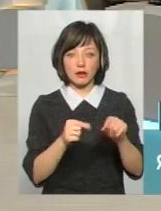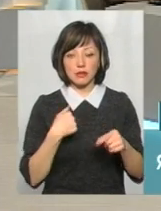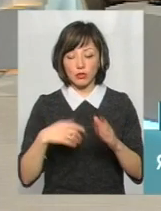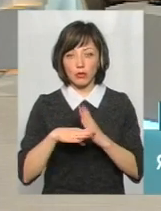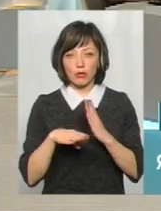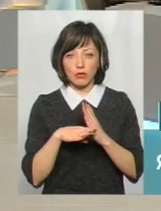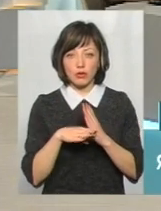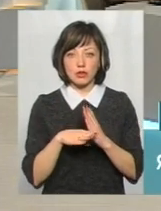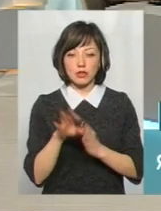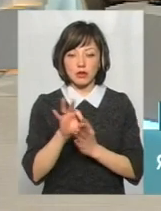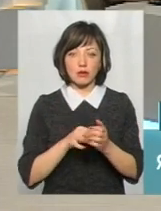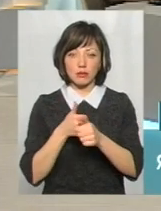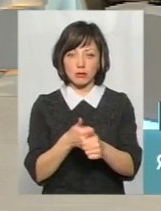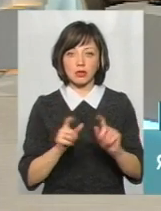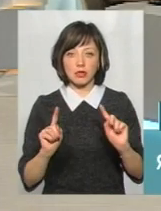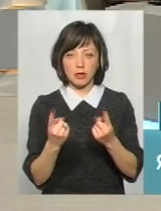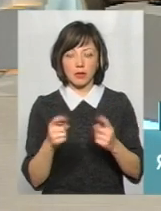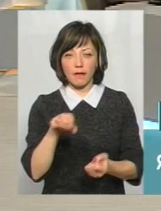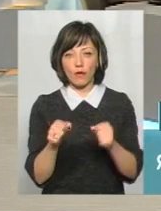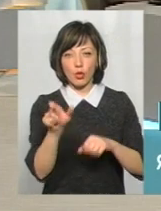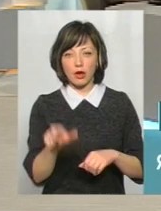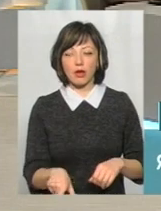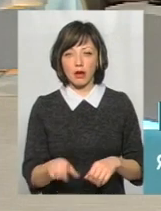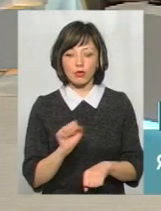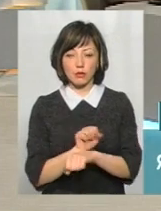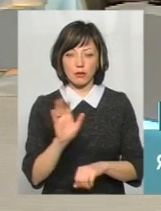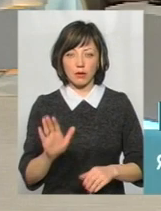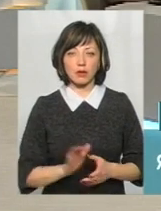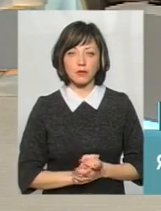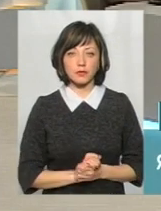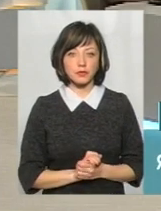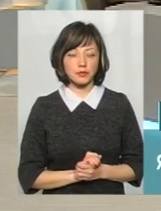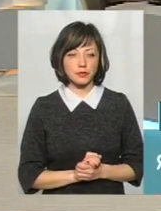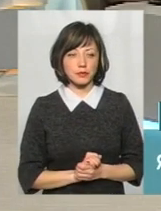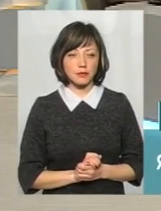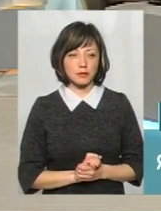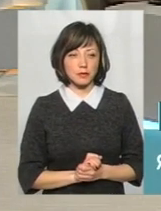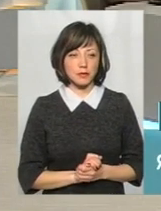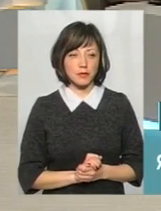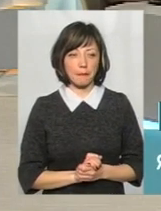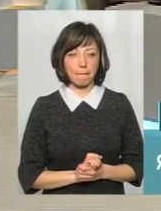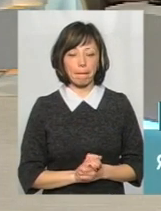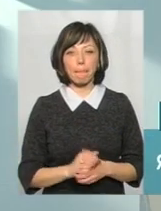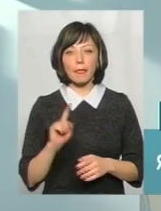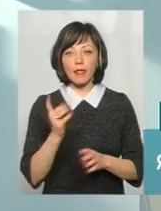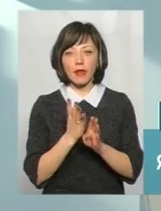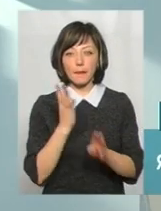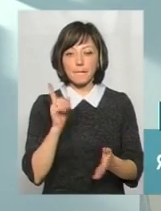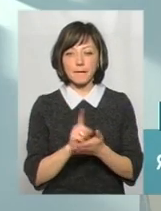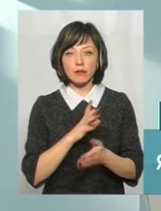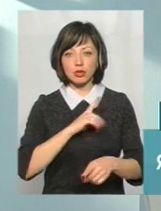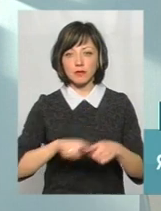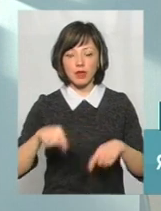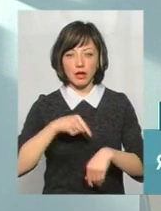допоможе по гарячих слідах, в принципі, затримати водія і зупинити його, і притягнути до відповідальності. Тобто, перш за все, має бути швидка